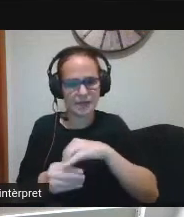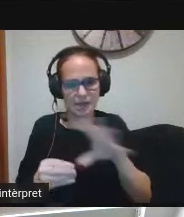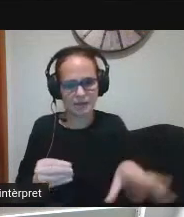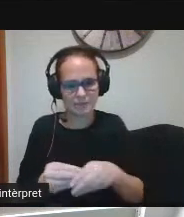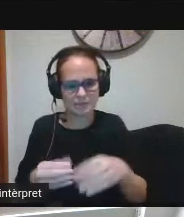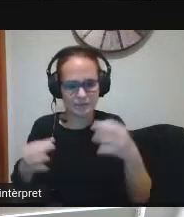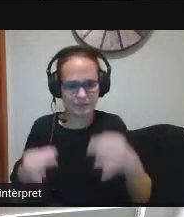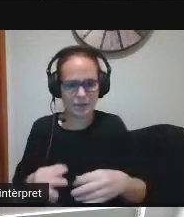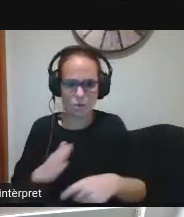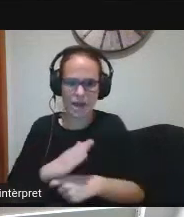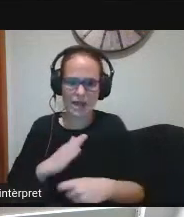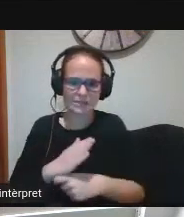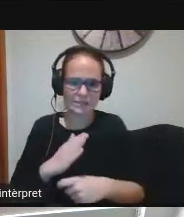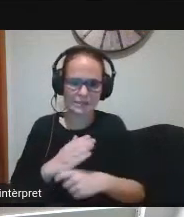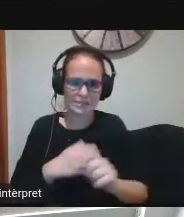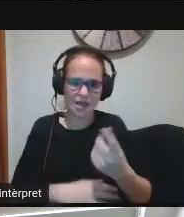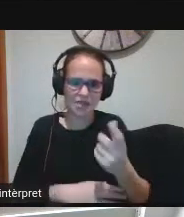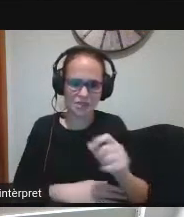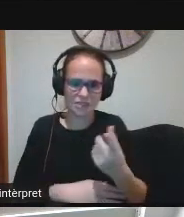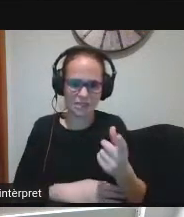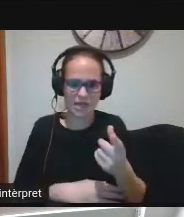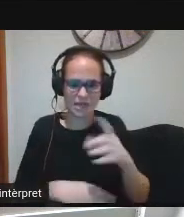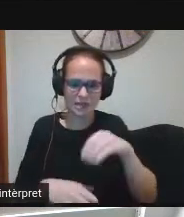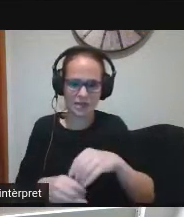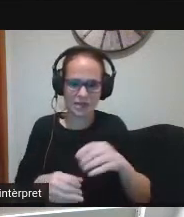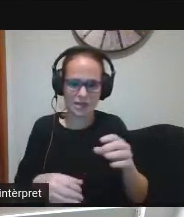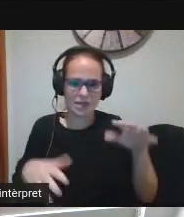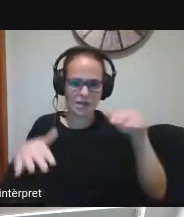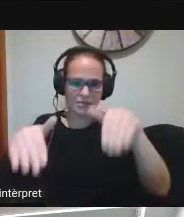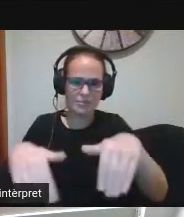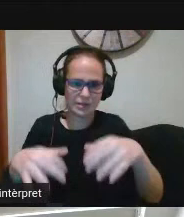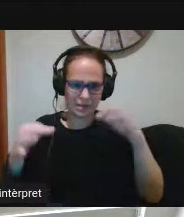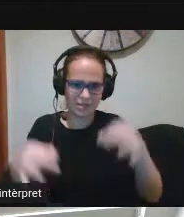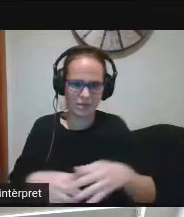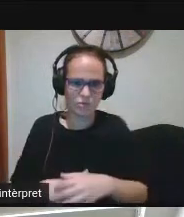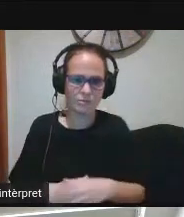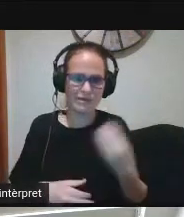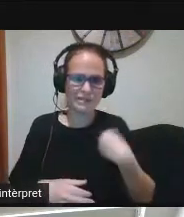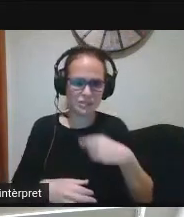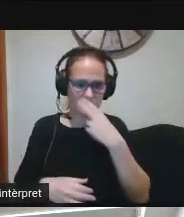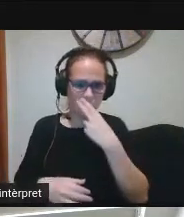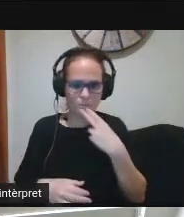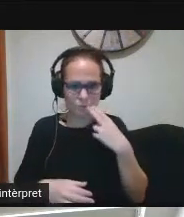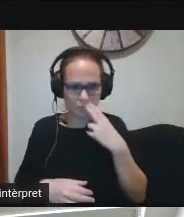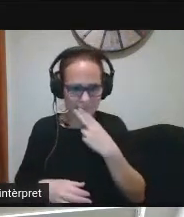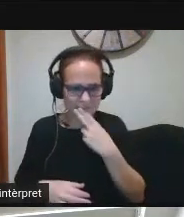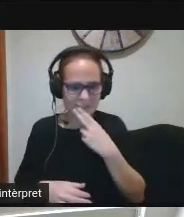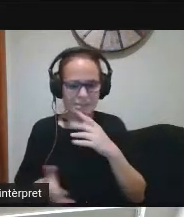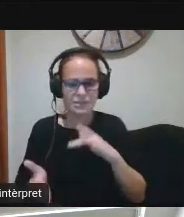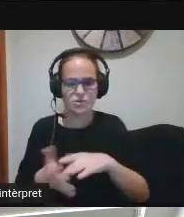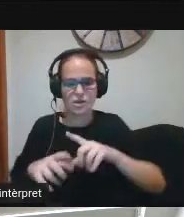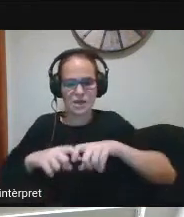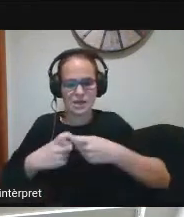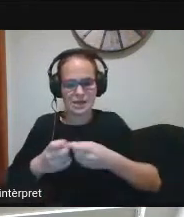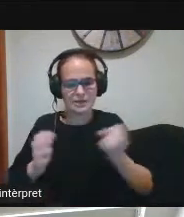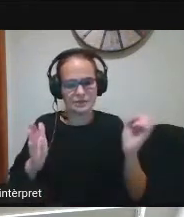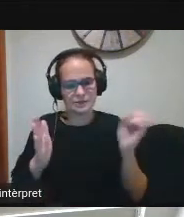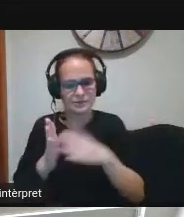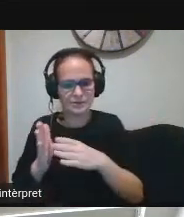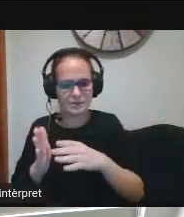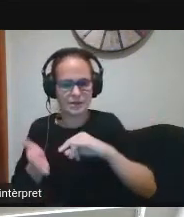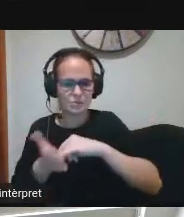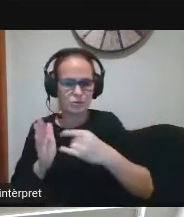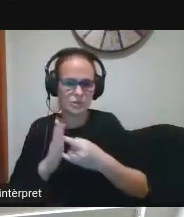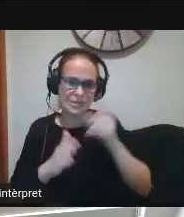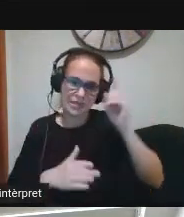una estratègia digital diguem-ho així aquest compromís l'havíem de reflectir amb el projecte